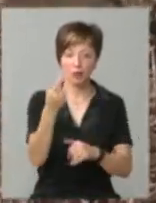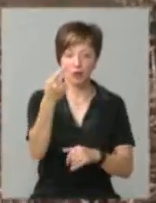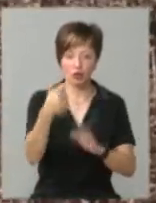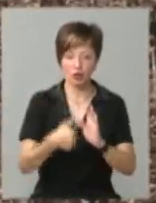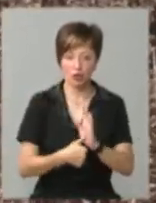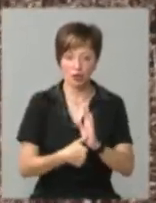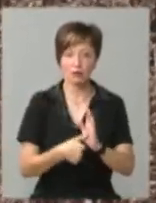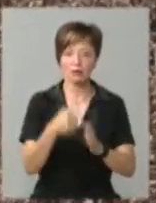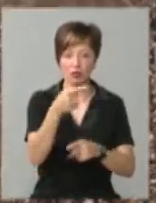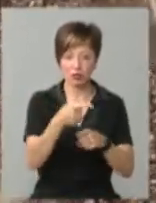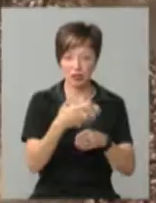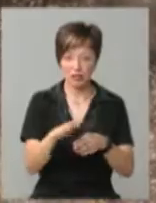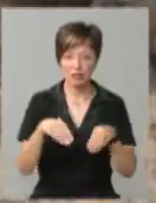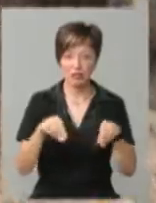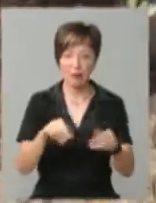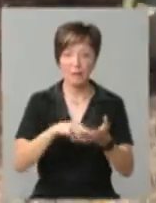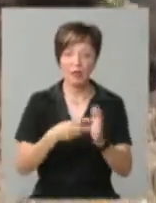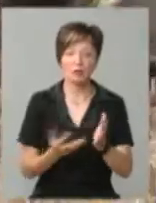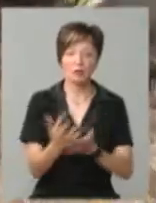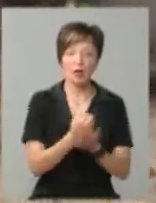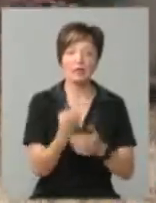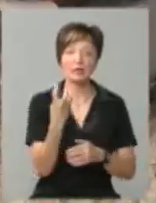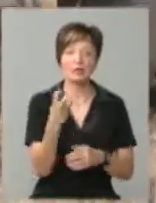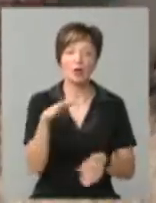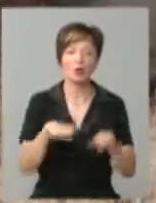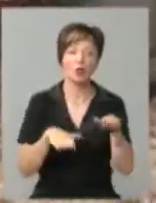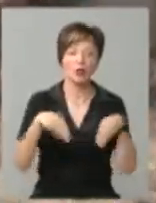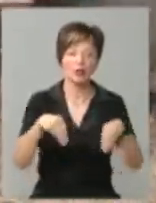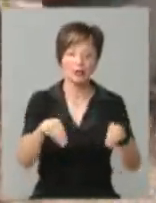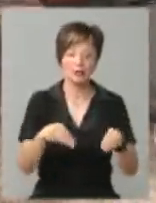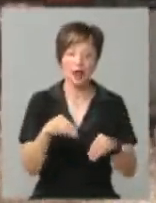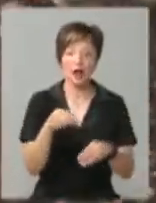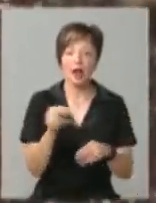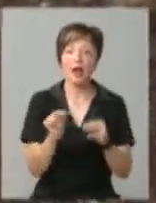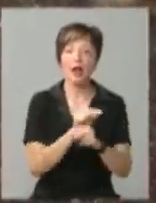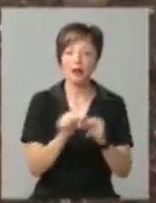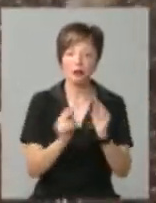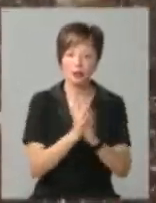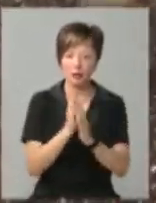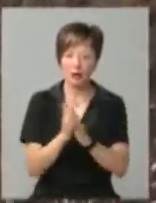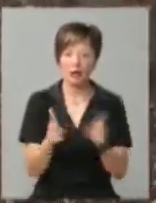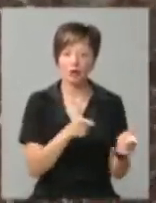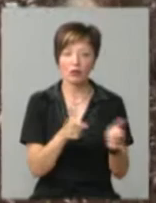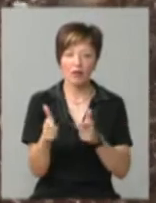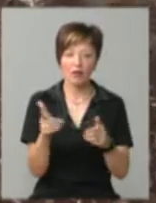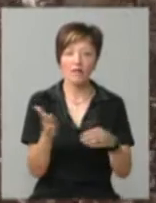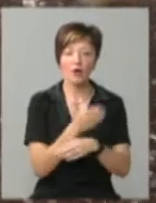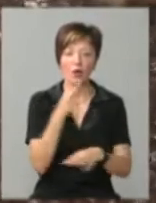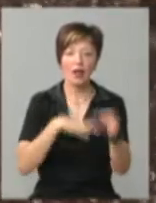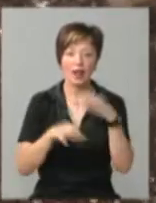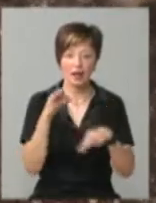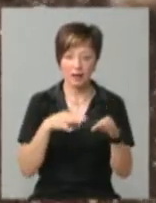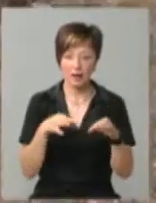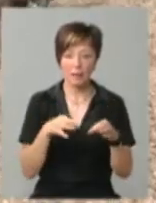земель господарства. Цього року планують зібрати не менше 300 тонн насіння лікарської розторопші, яке використовують для виготовлення ліків. Досить